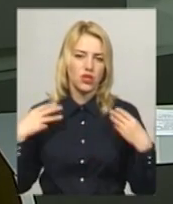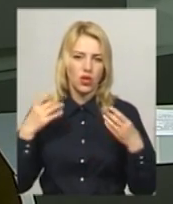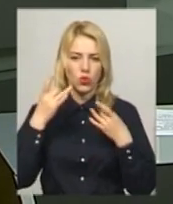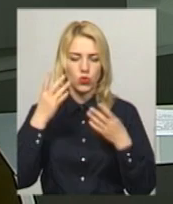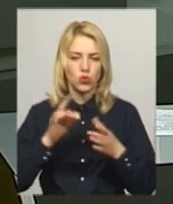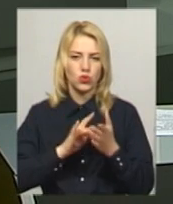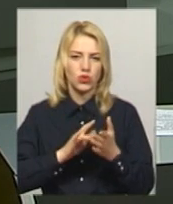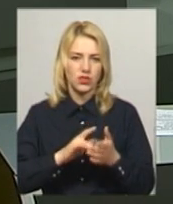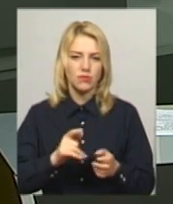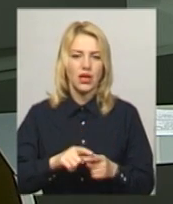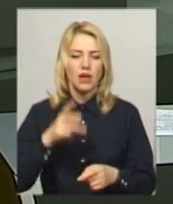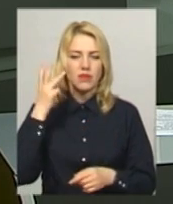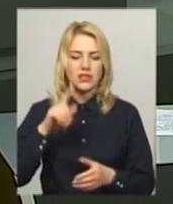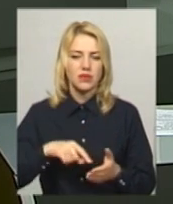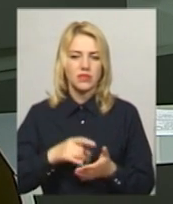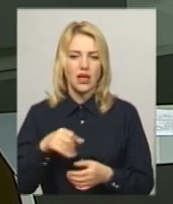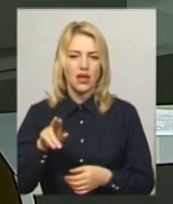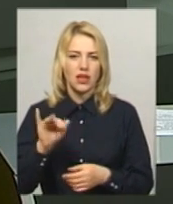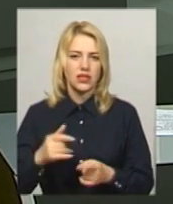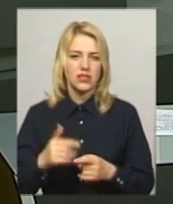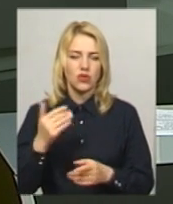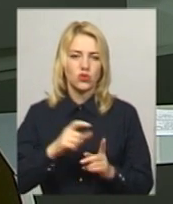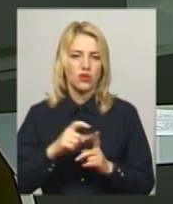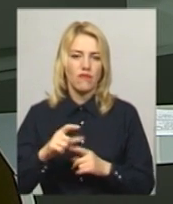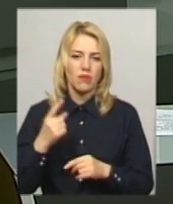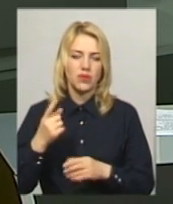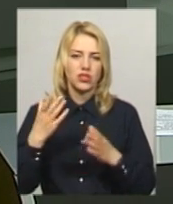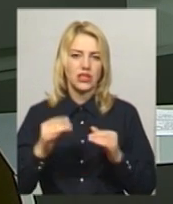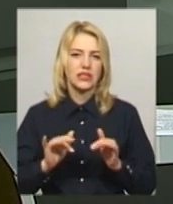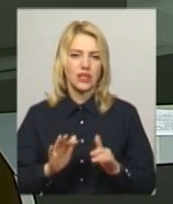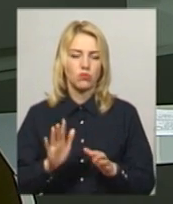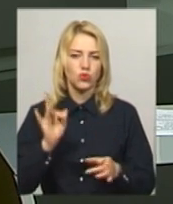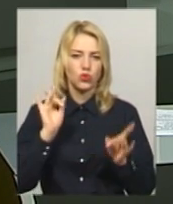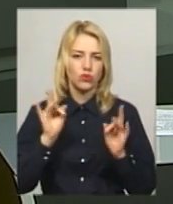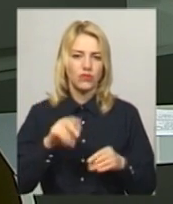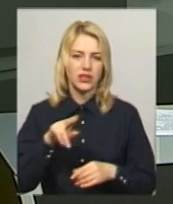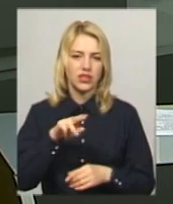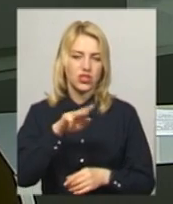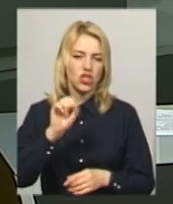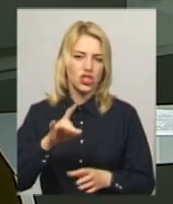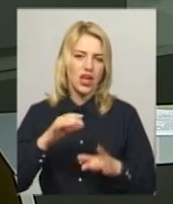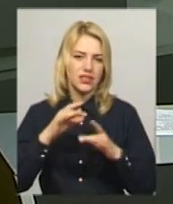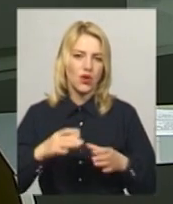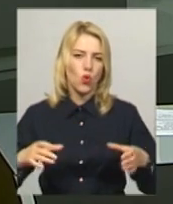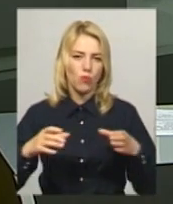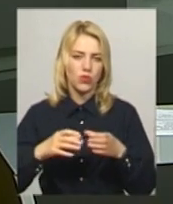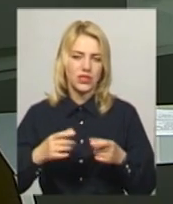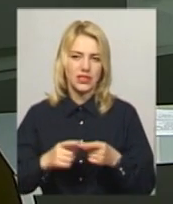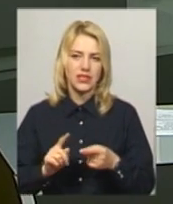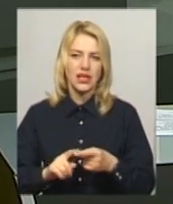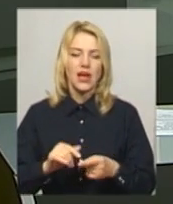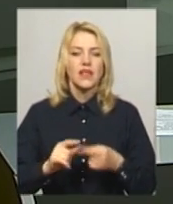Хмельницької міської ради Артем Ромасюков. За його словами, у перший день заходу лунатимуть джазові композиції у виконанні колективів міста.